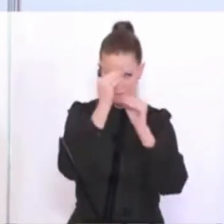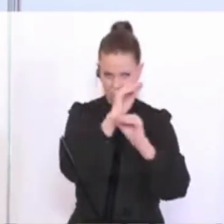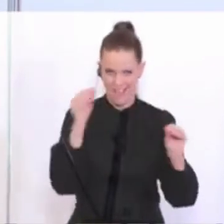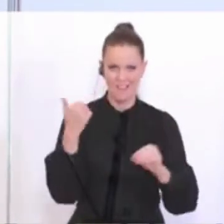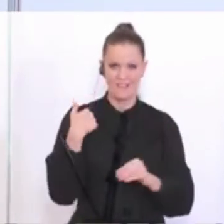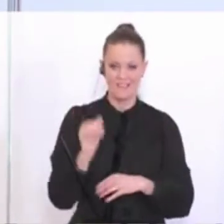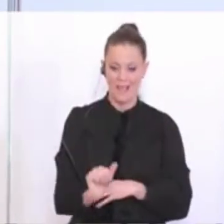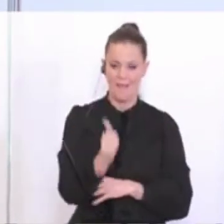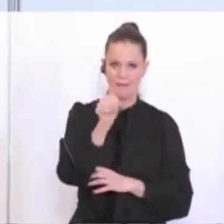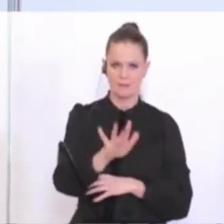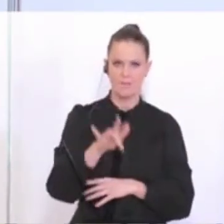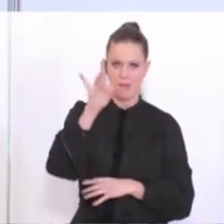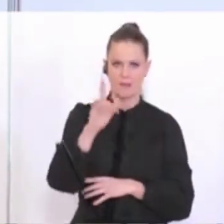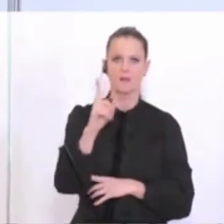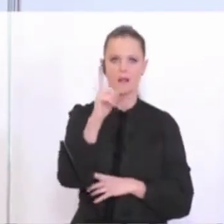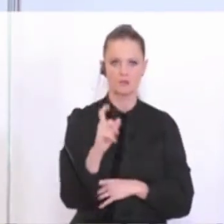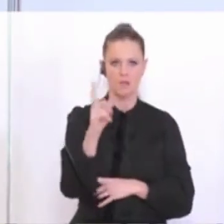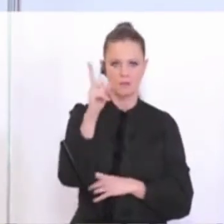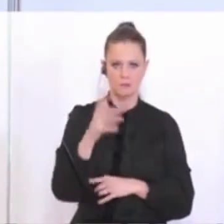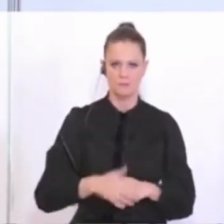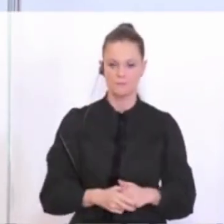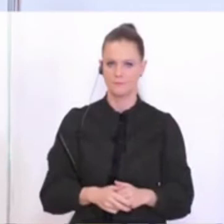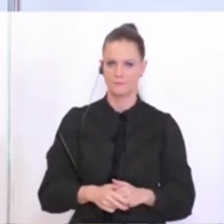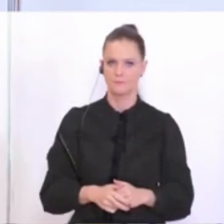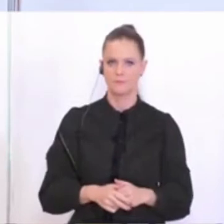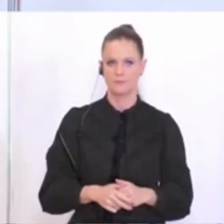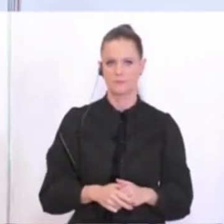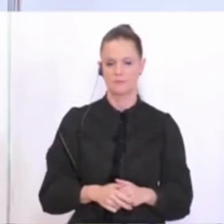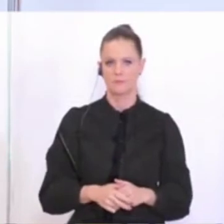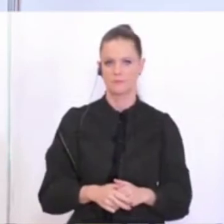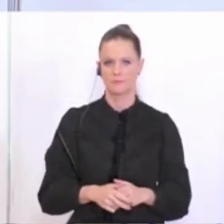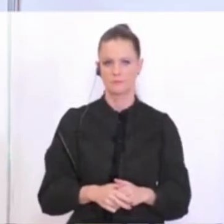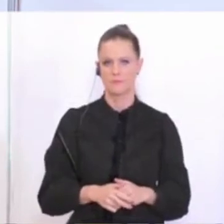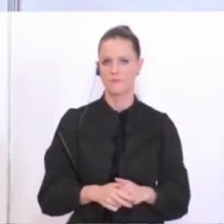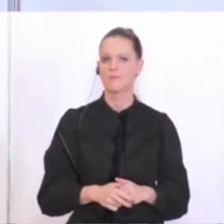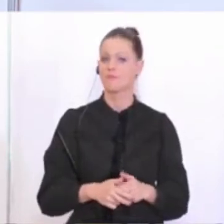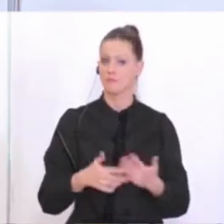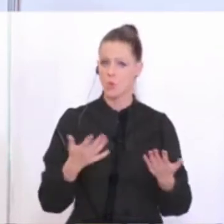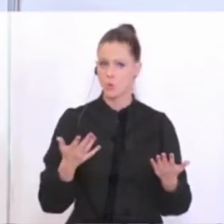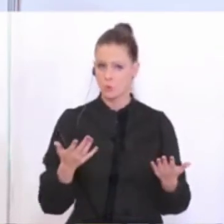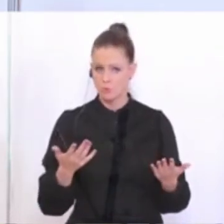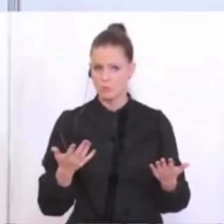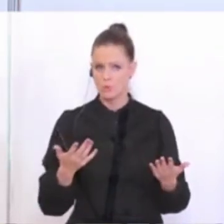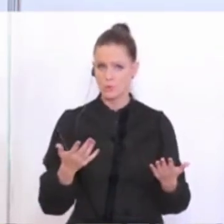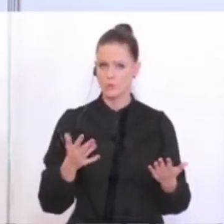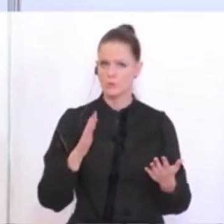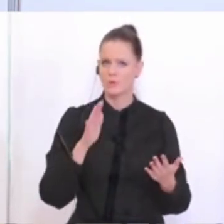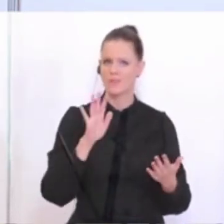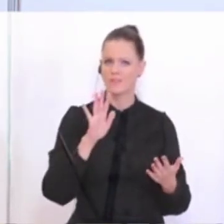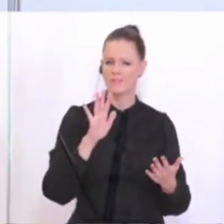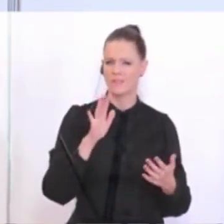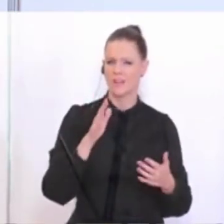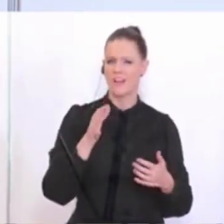gilt der 1. Mai als Termin. Und dann nehme ich den Schluss Ihrer Frage gleich